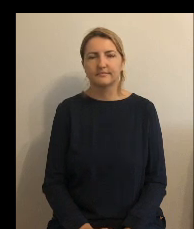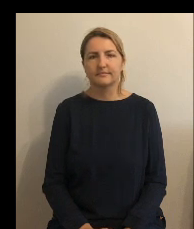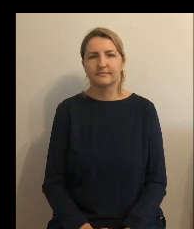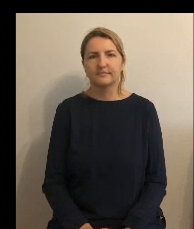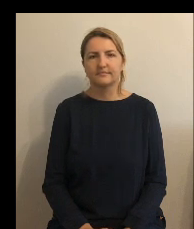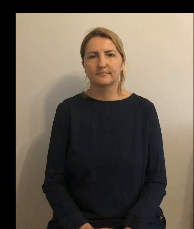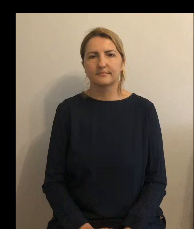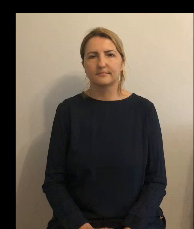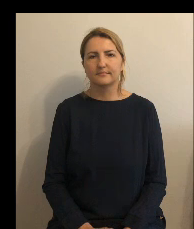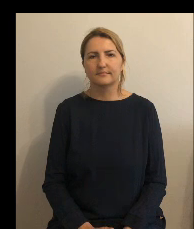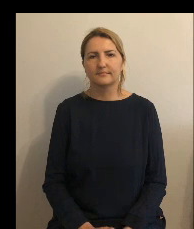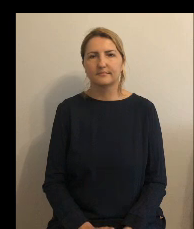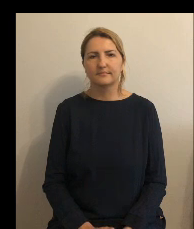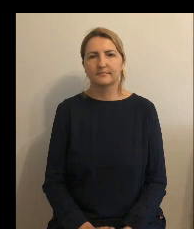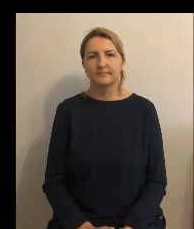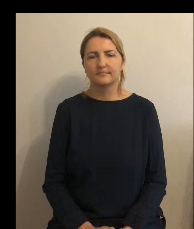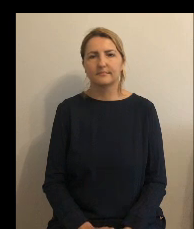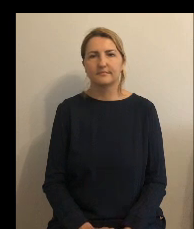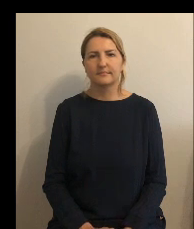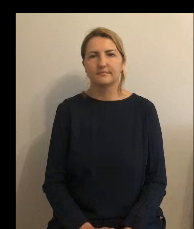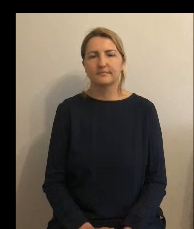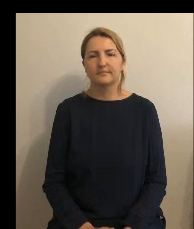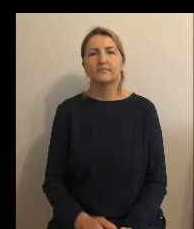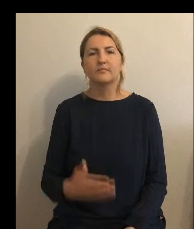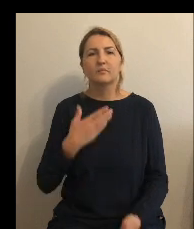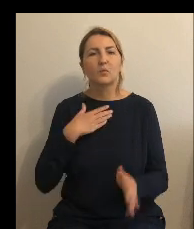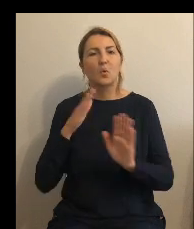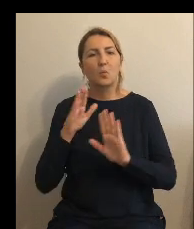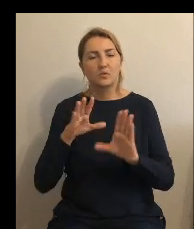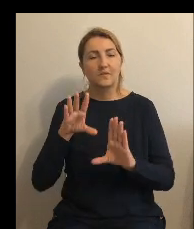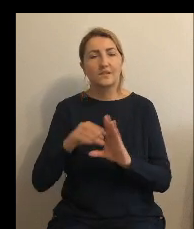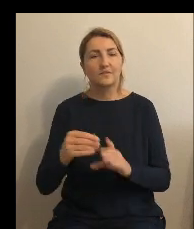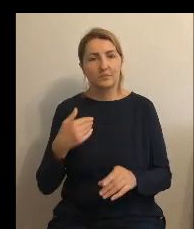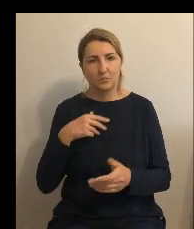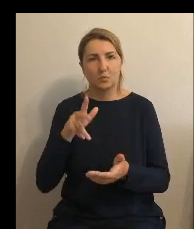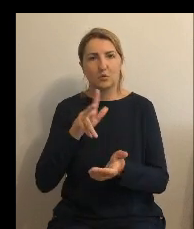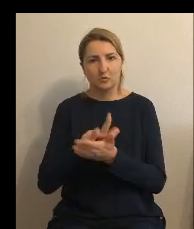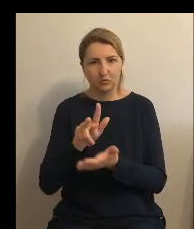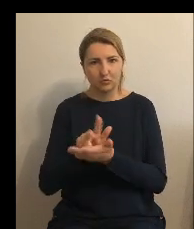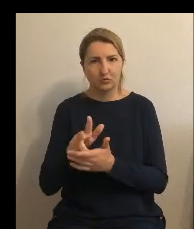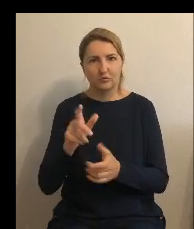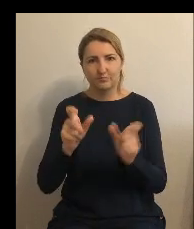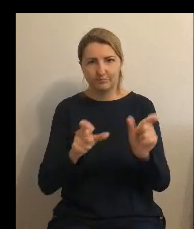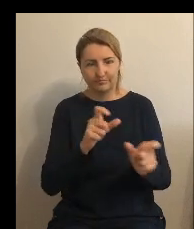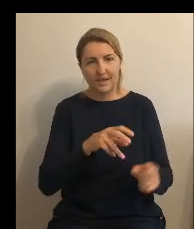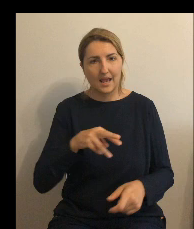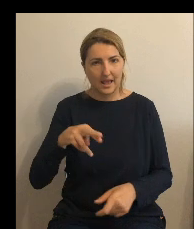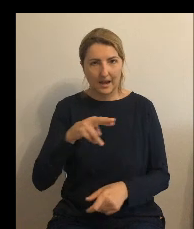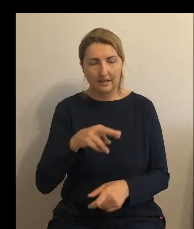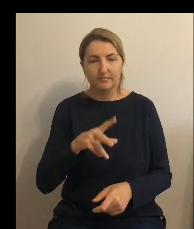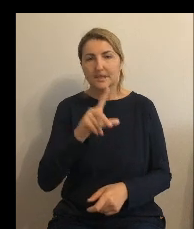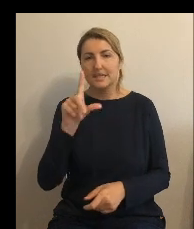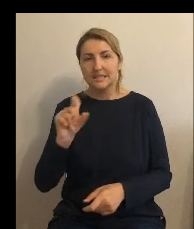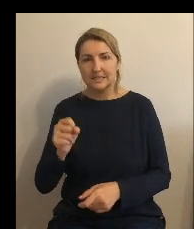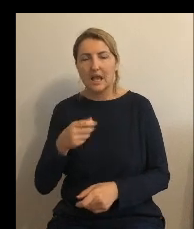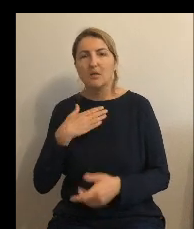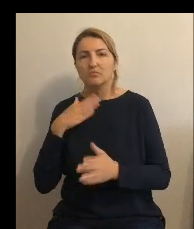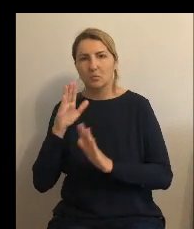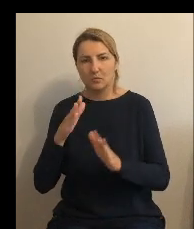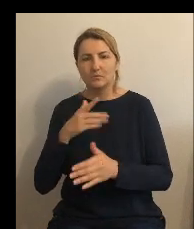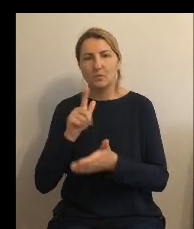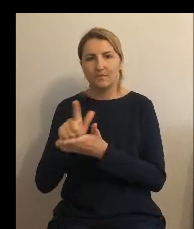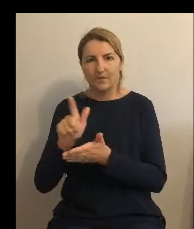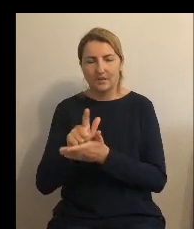W głosowaniu wziął udział 13 radnych. Za projektem uchwały głosowało 12 radnych. Jeden radny wstrzymał się od